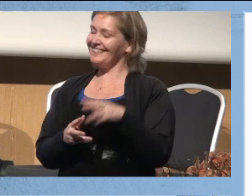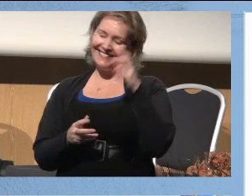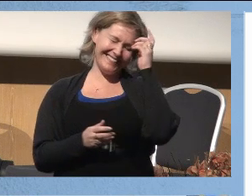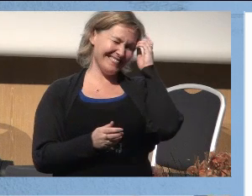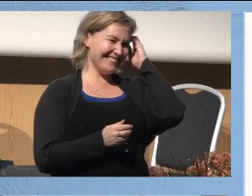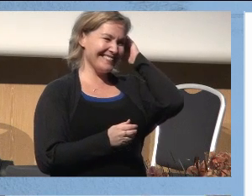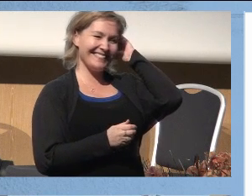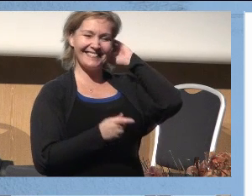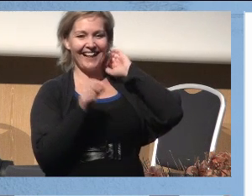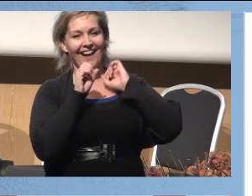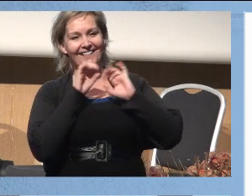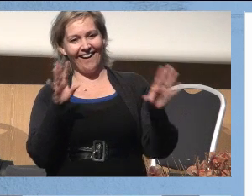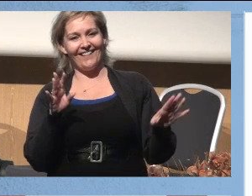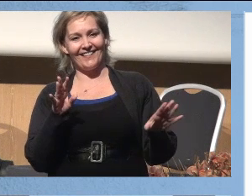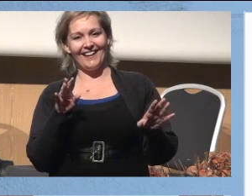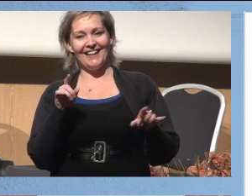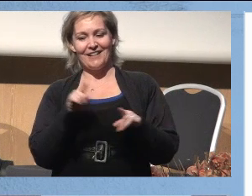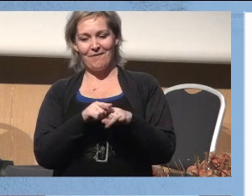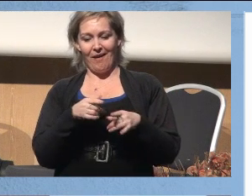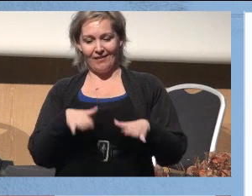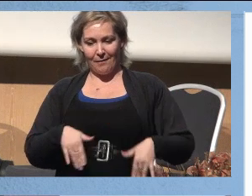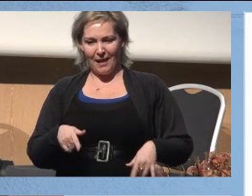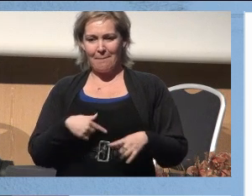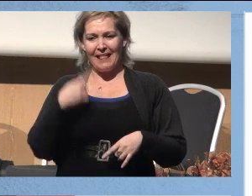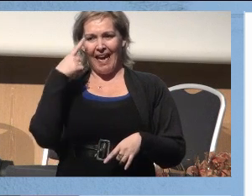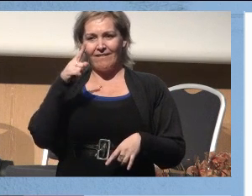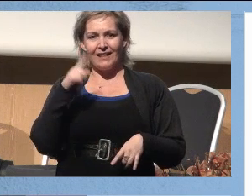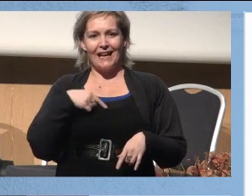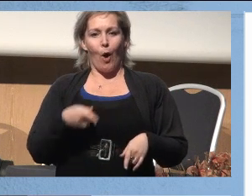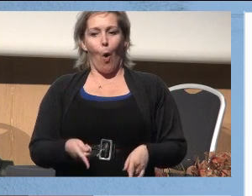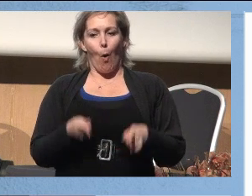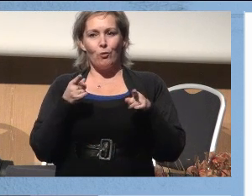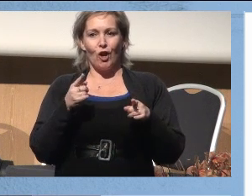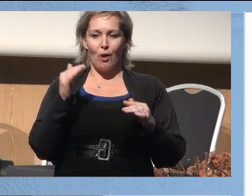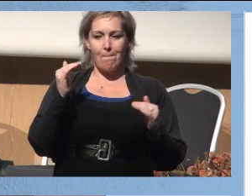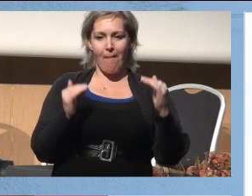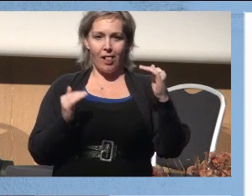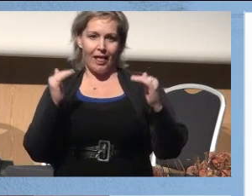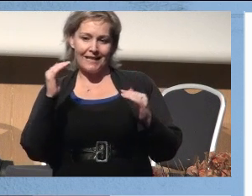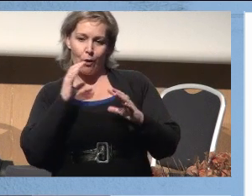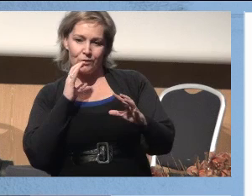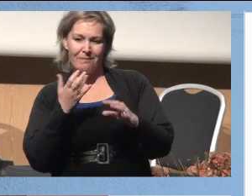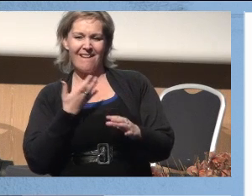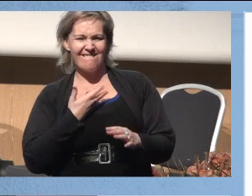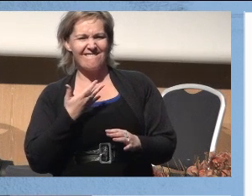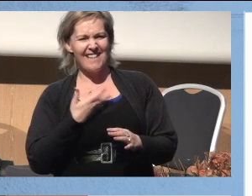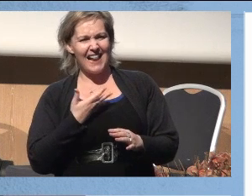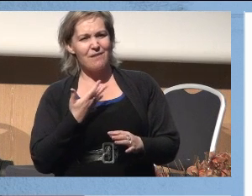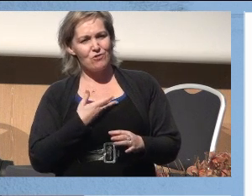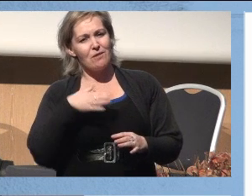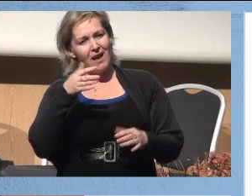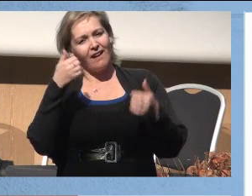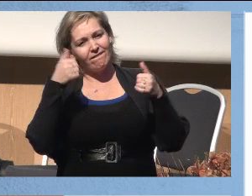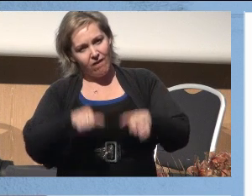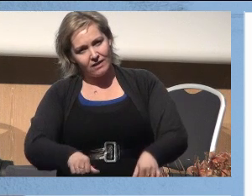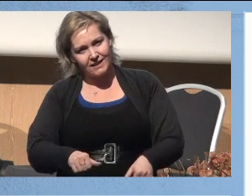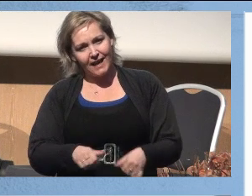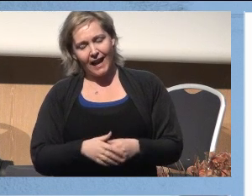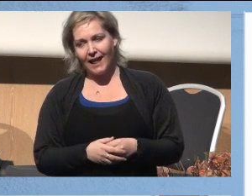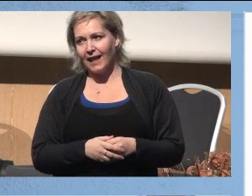Det er klart at når du innfører meg dette, så blir min evne til å opptre i en balansert kommunikasjon ganske så mye vanskeligere.